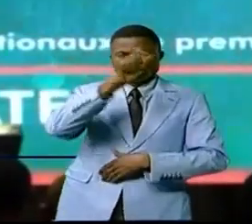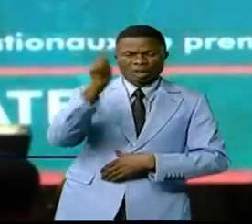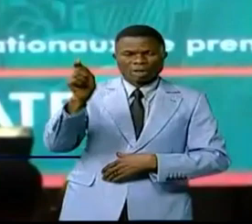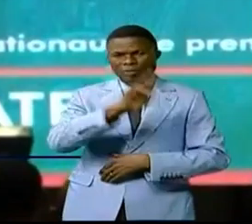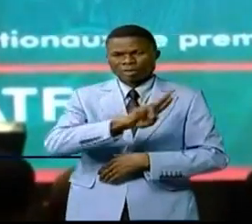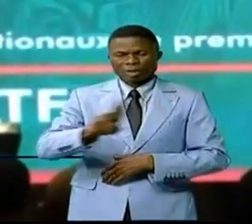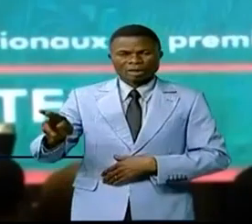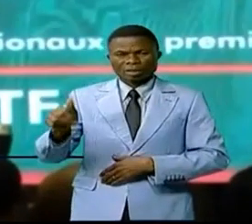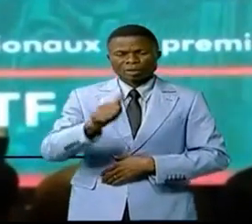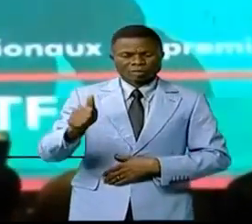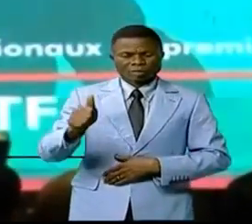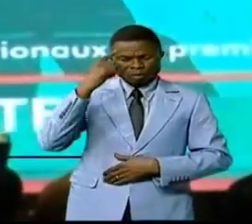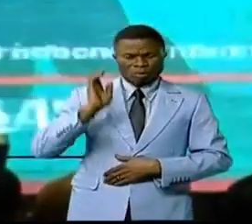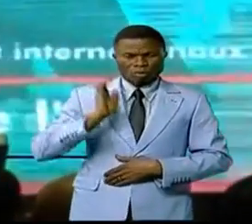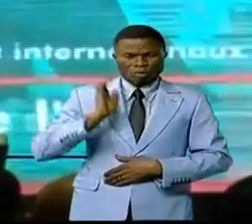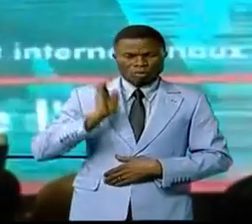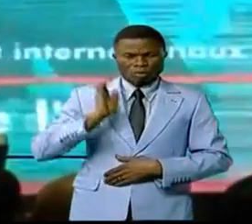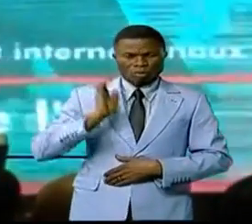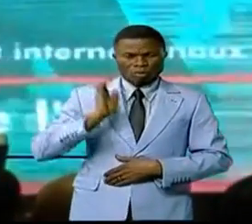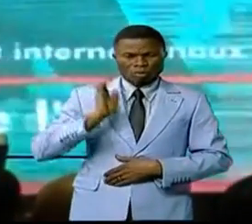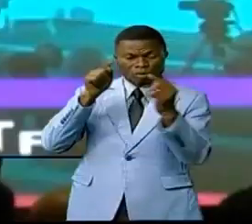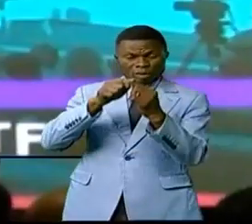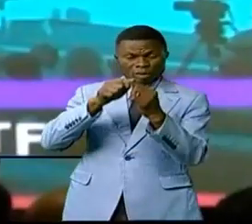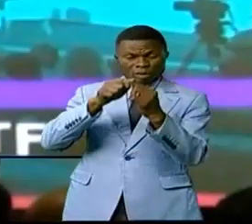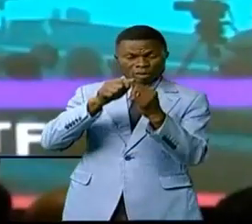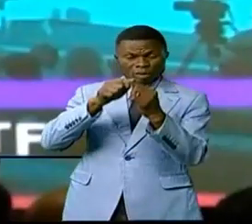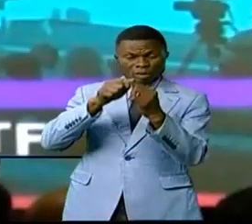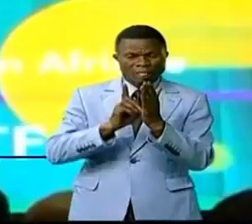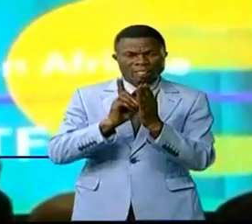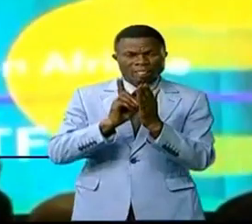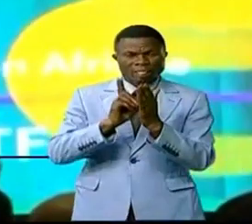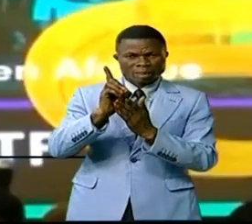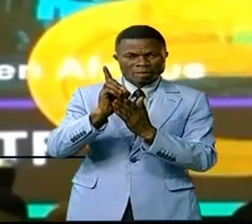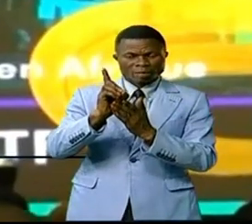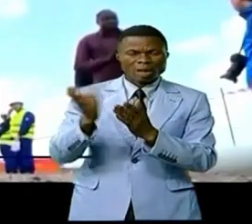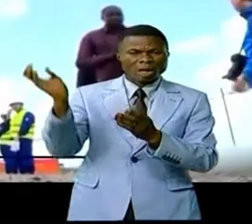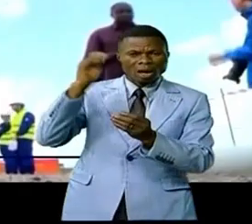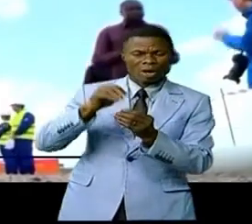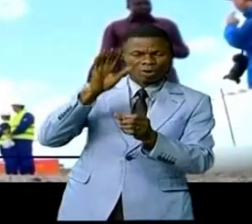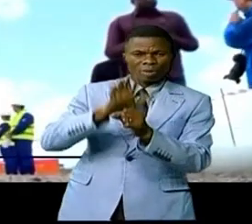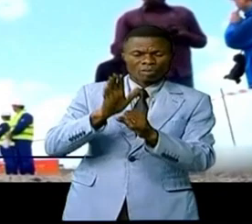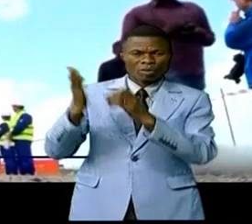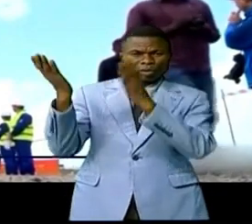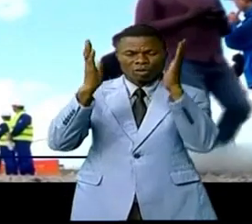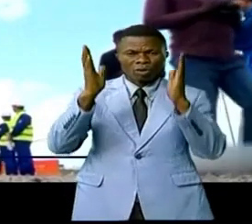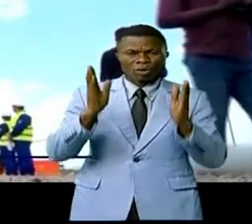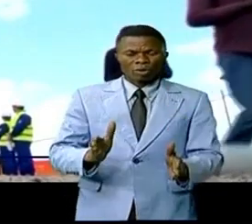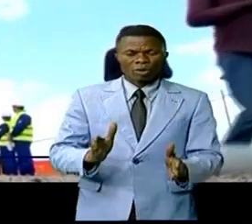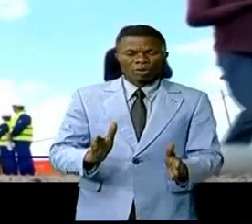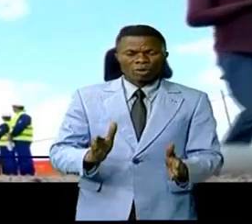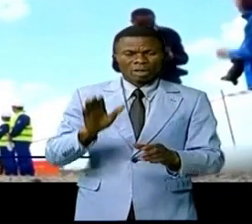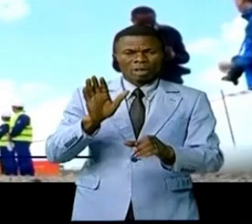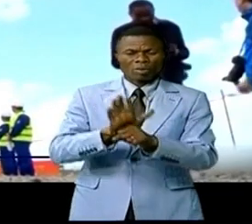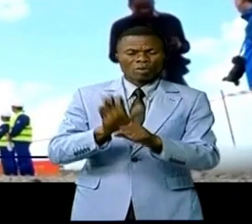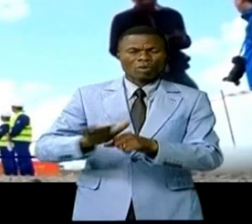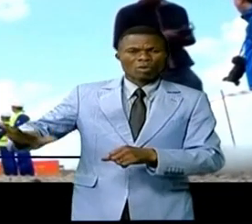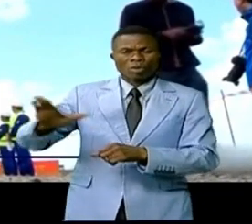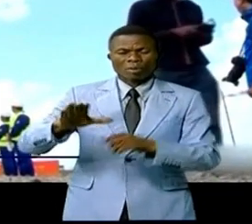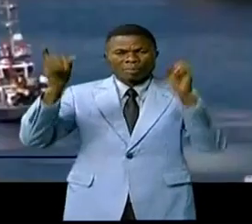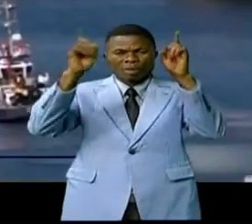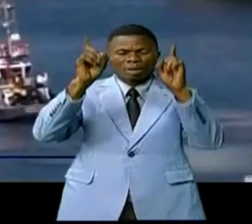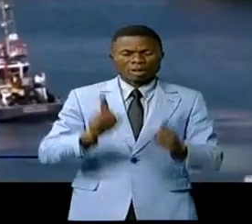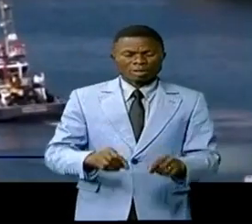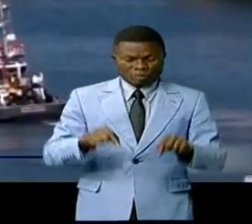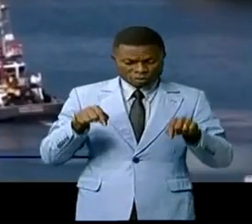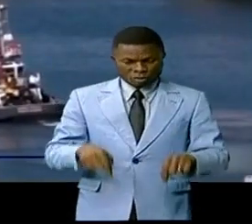par la RDC. Le but final étant de développer et d'intensifier les commerces intra-africains qui à